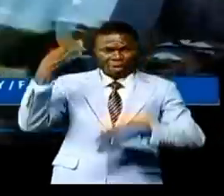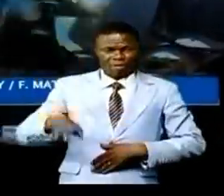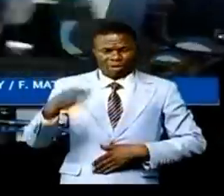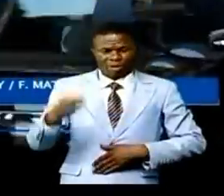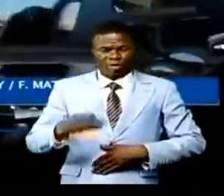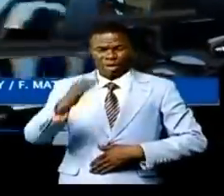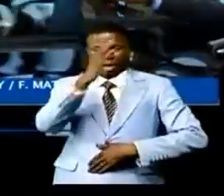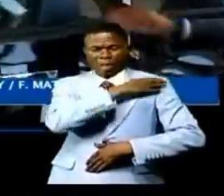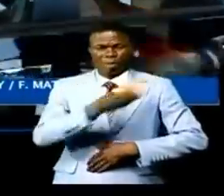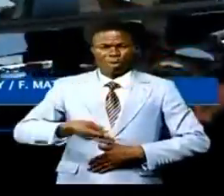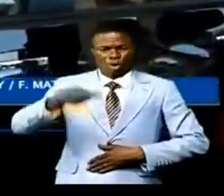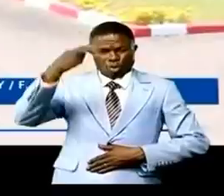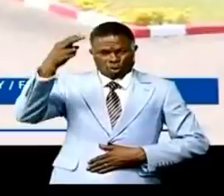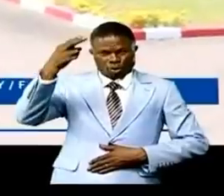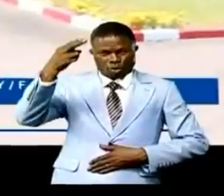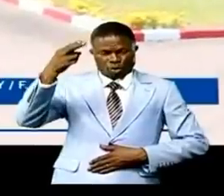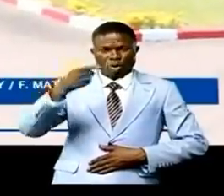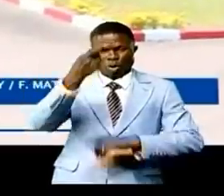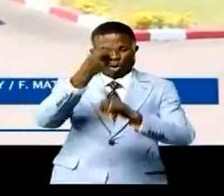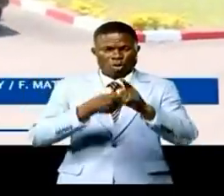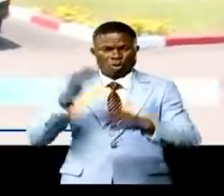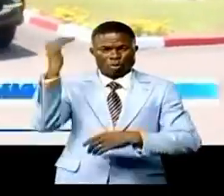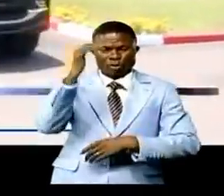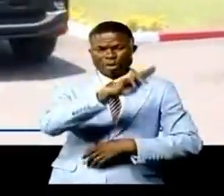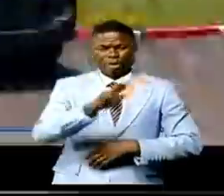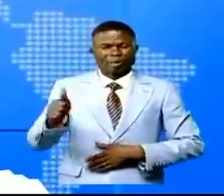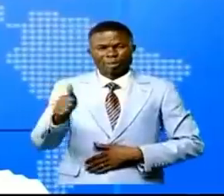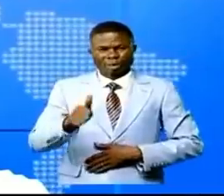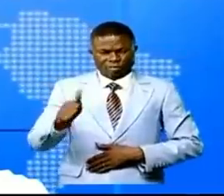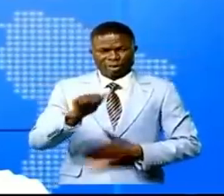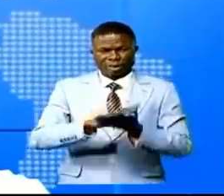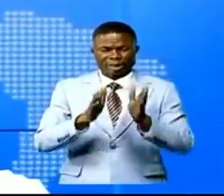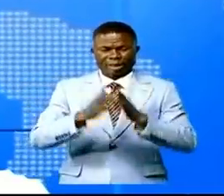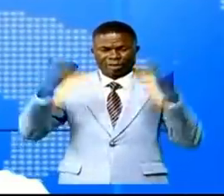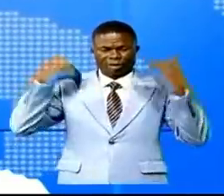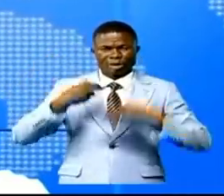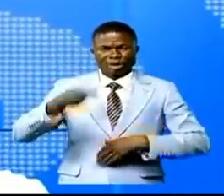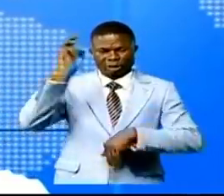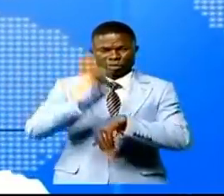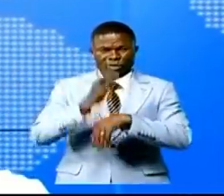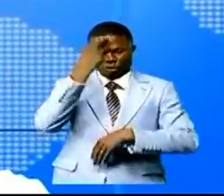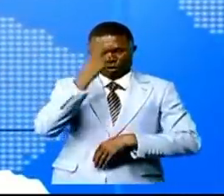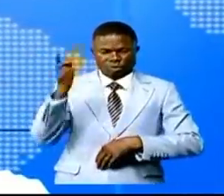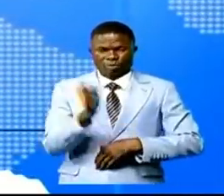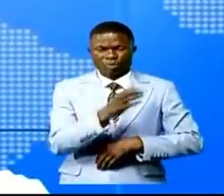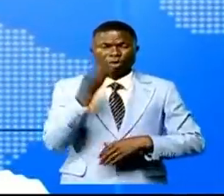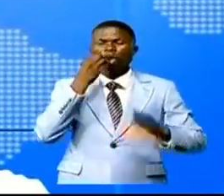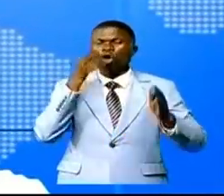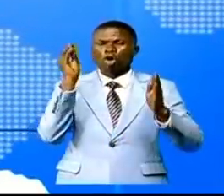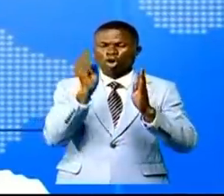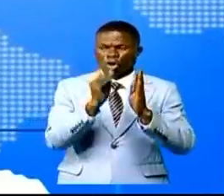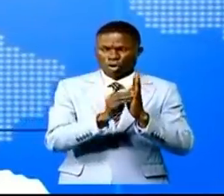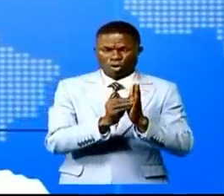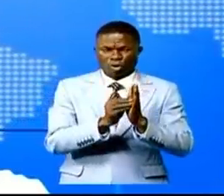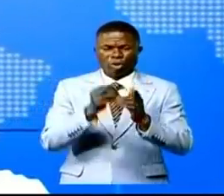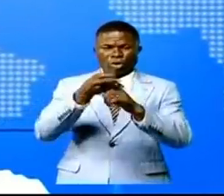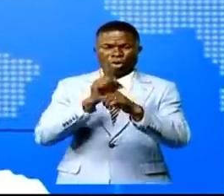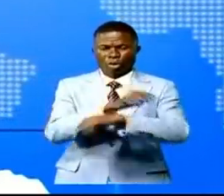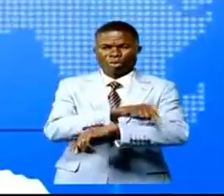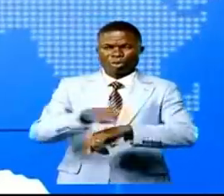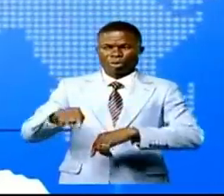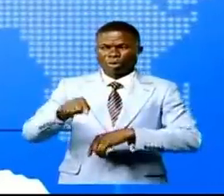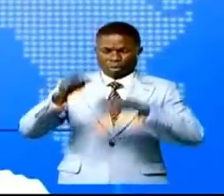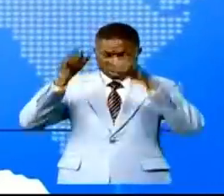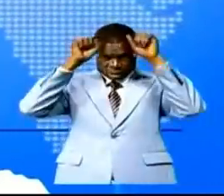de sa Sainte-Été en décembre 2021. Et cette ordonnance qui émane du cabinet du